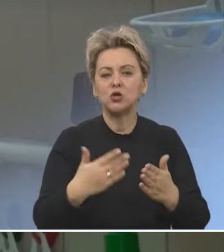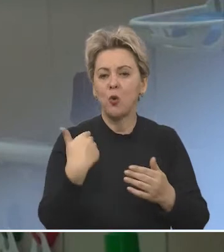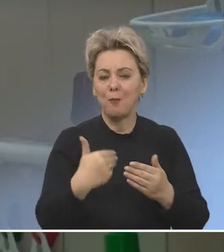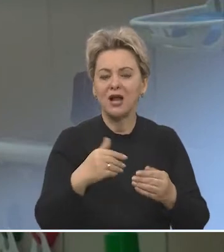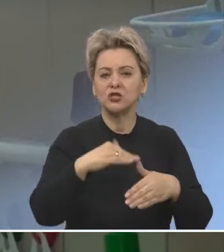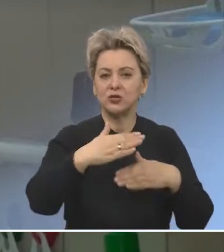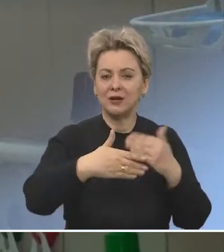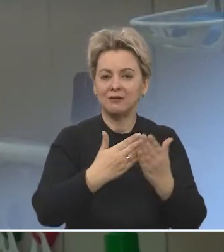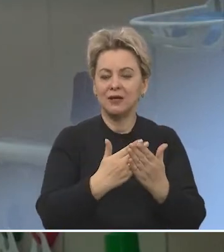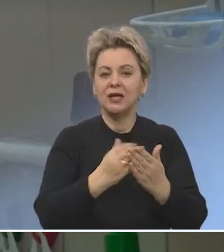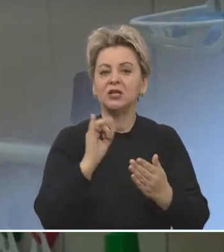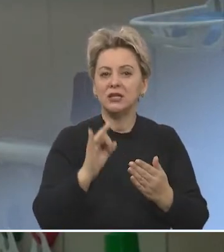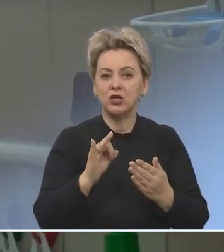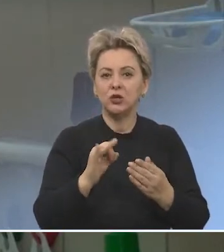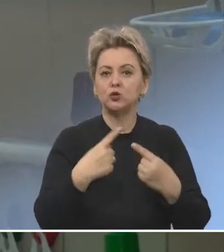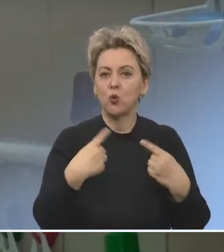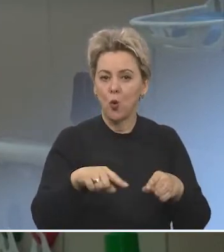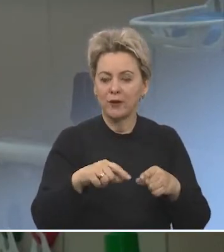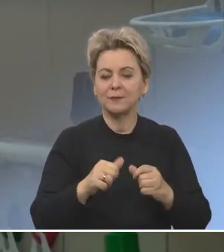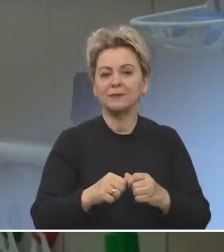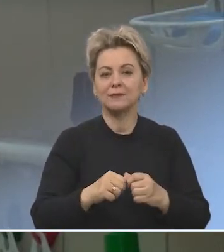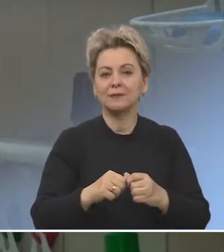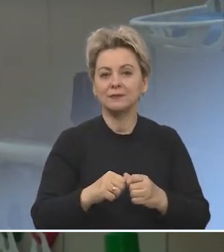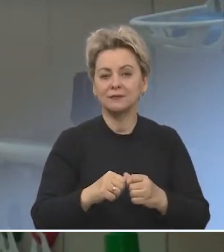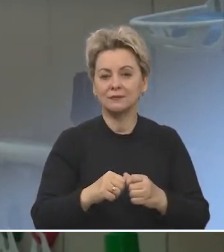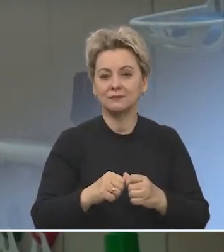большой пальчик и другой.